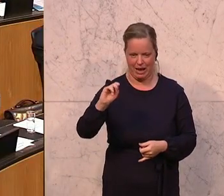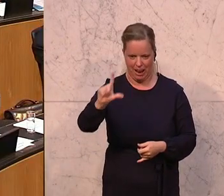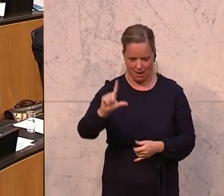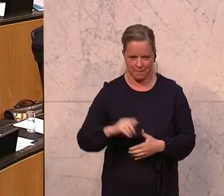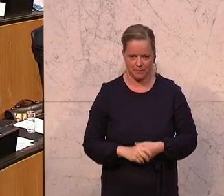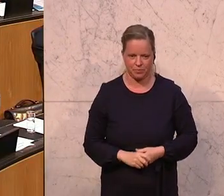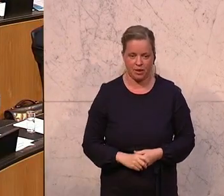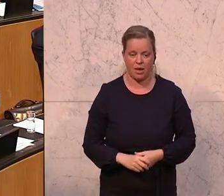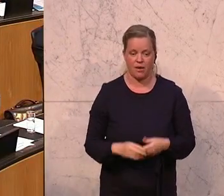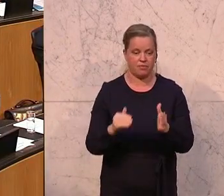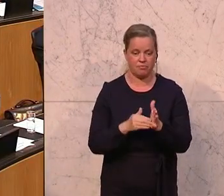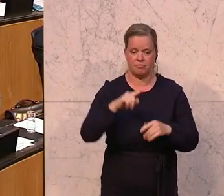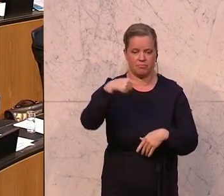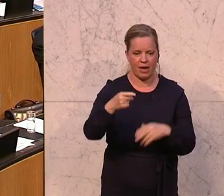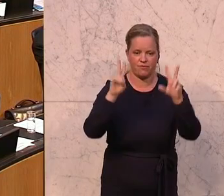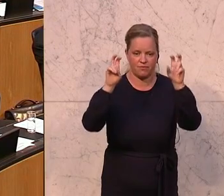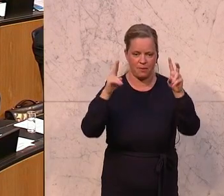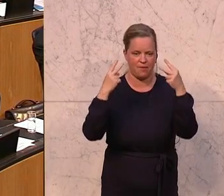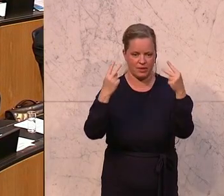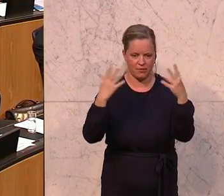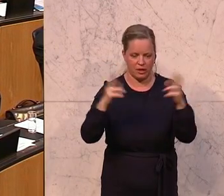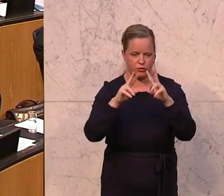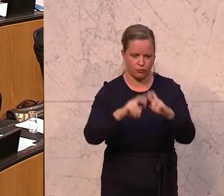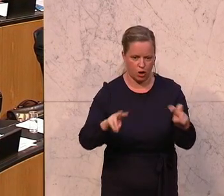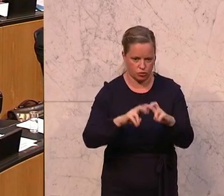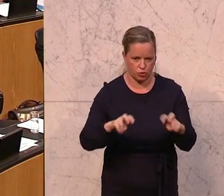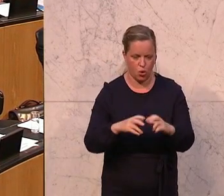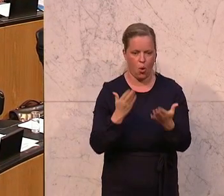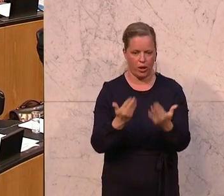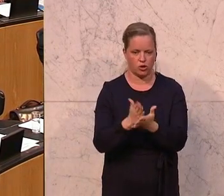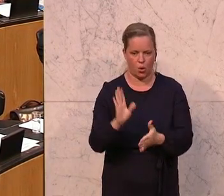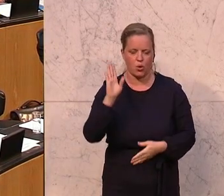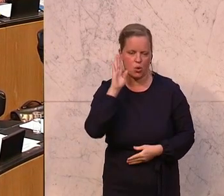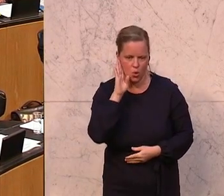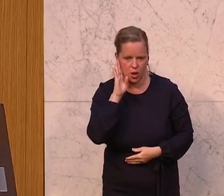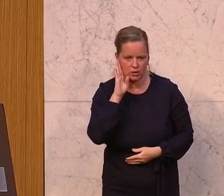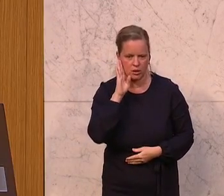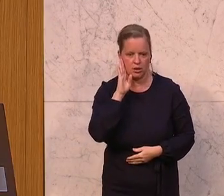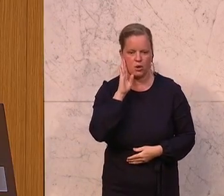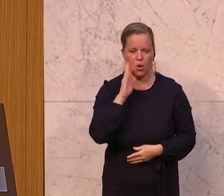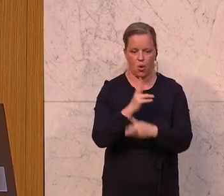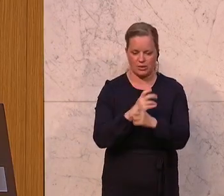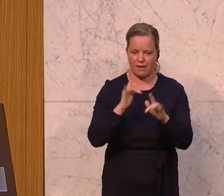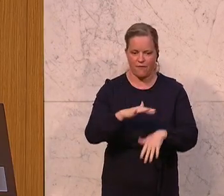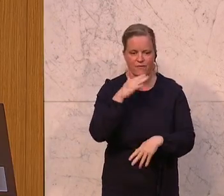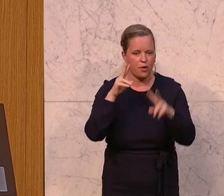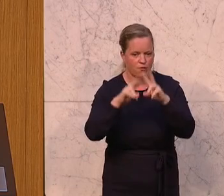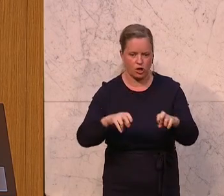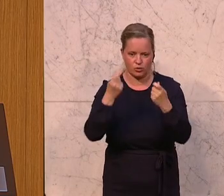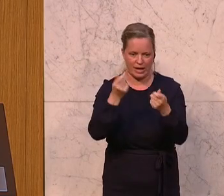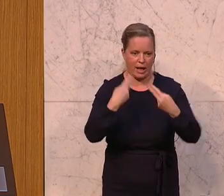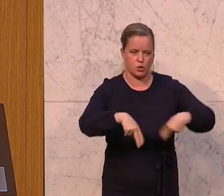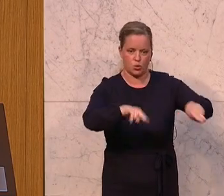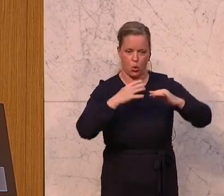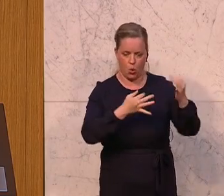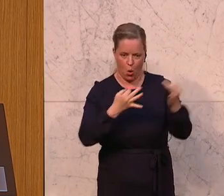ist die Forschung. Wir haben es heute auch schon gehört, Österreich kann überproportional viel an Forschungsgeldern zurückholen. 3